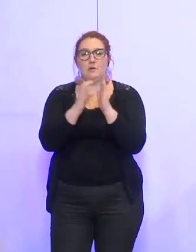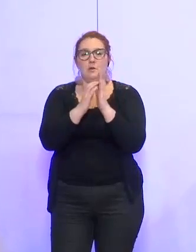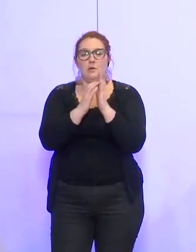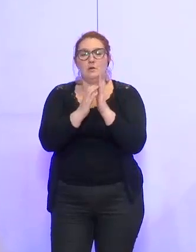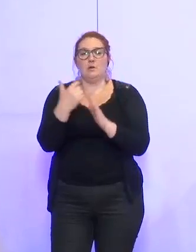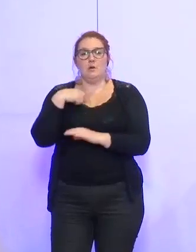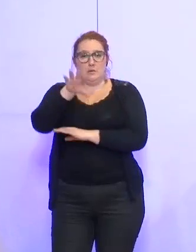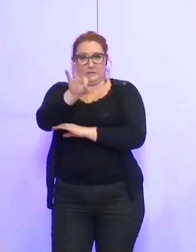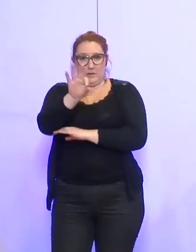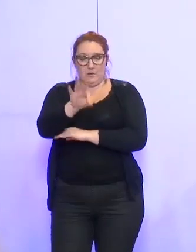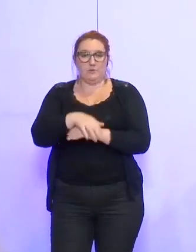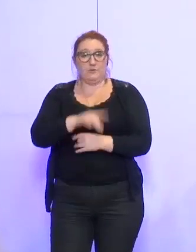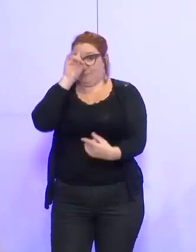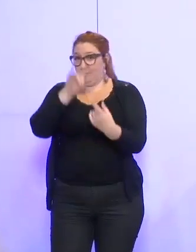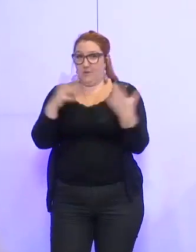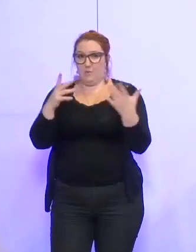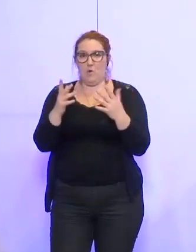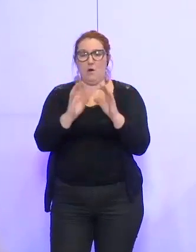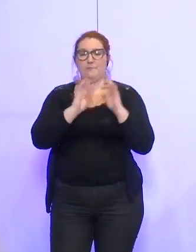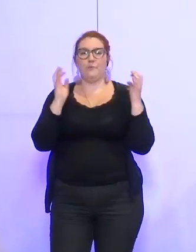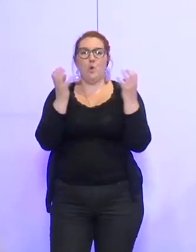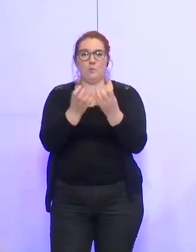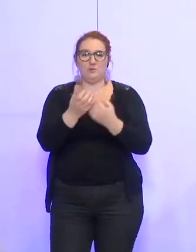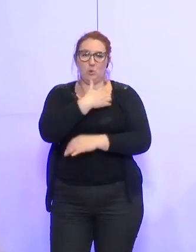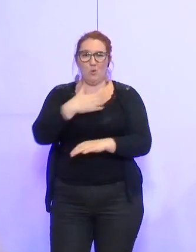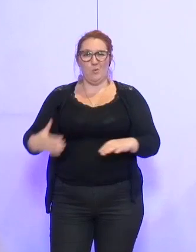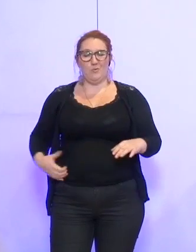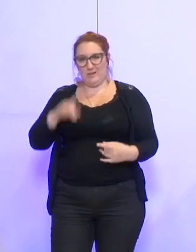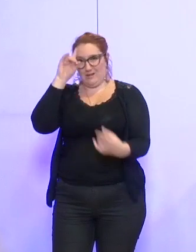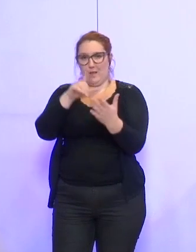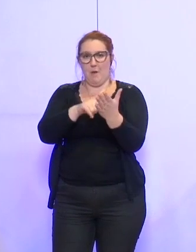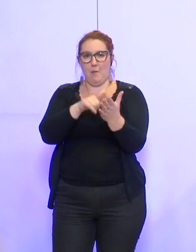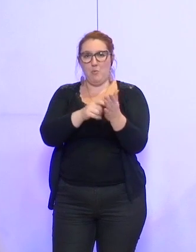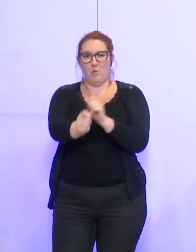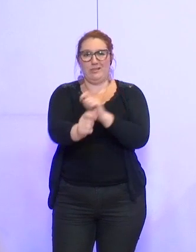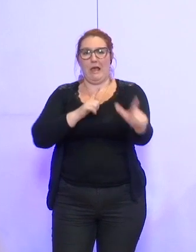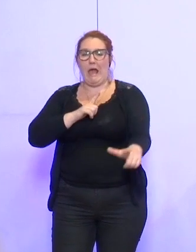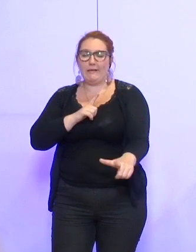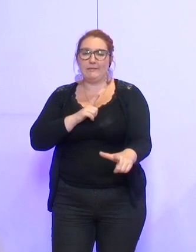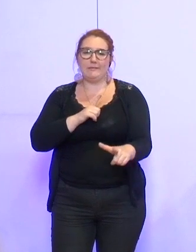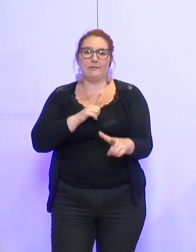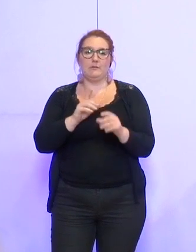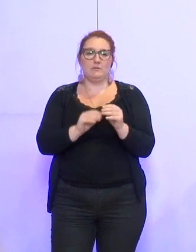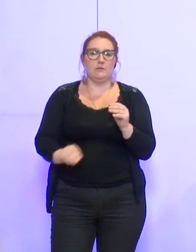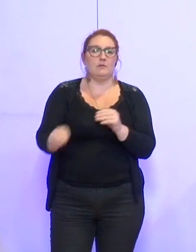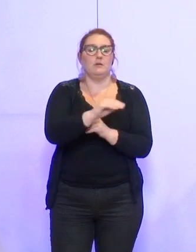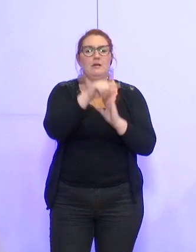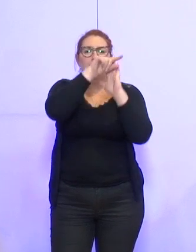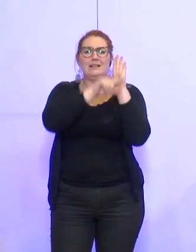50 porte sur le renouvellement de la commission communale des impôts directs. C'est une liste